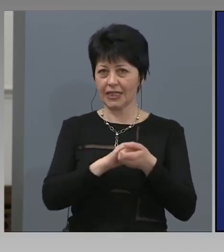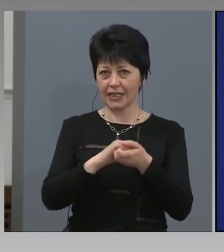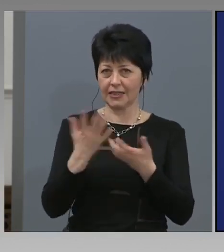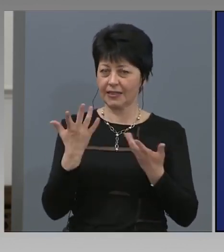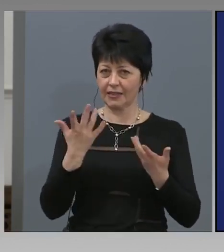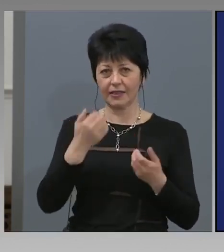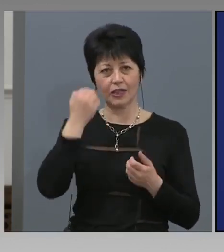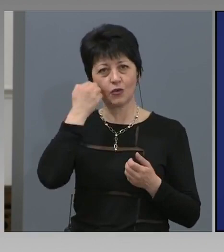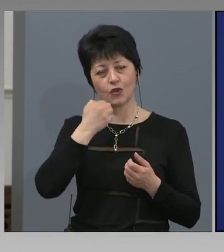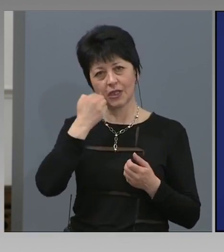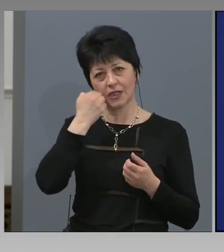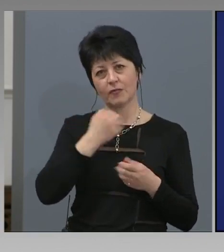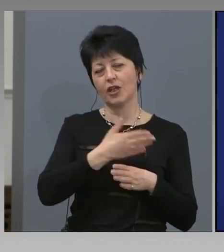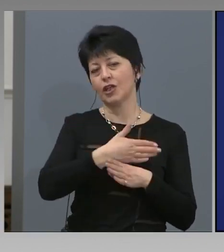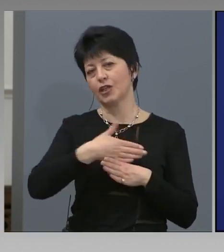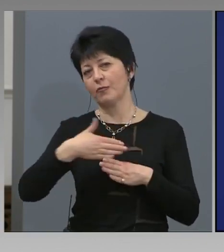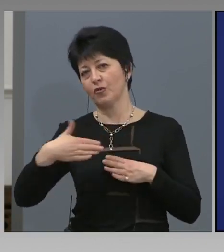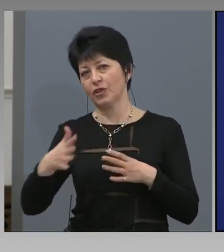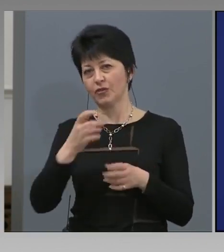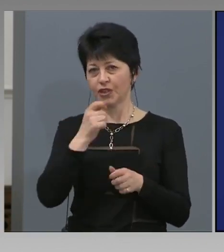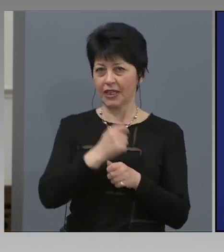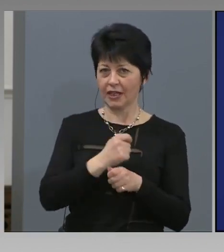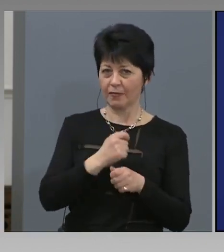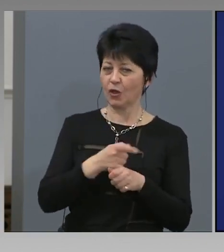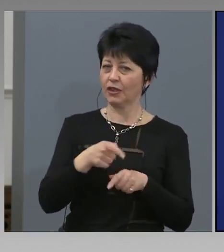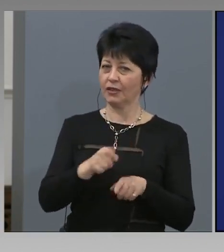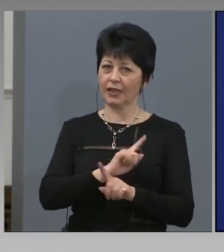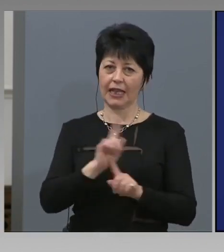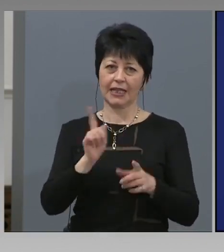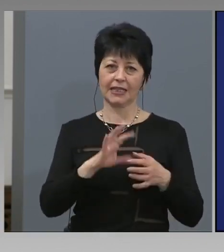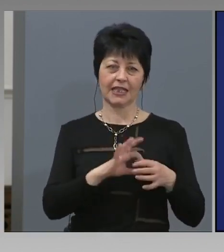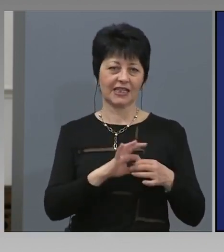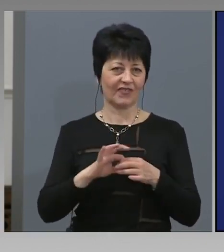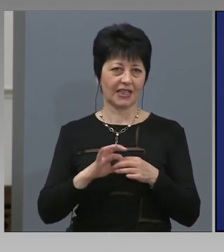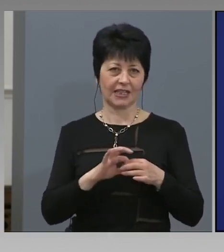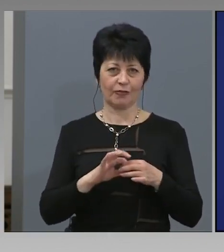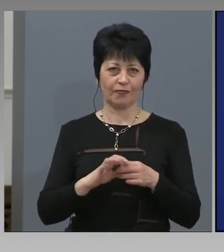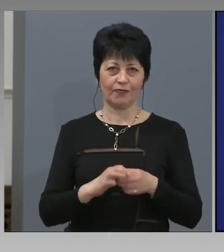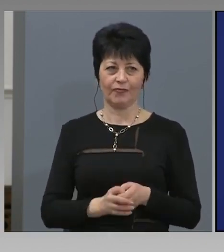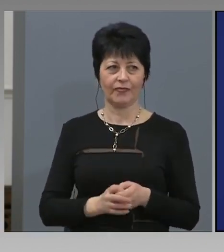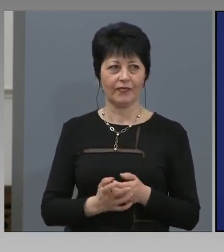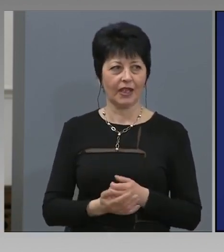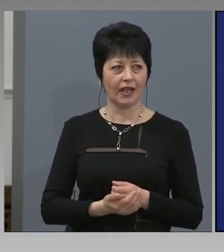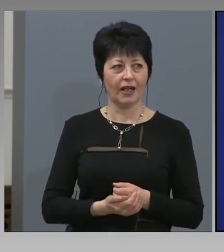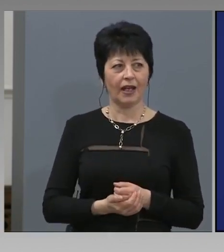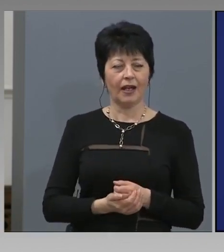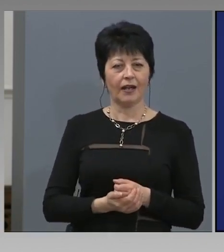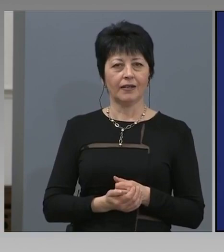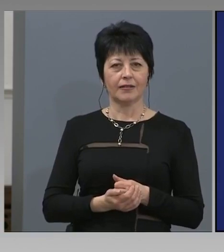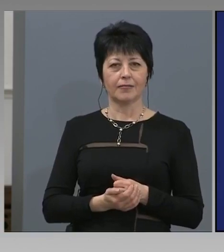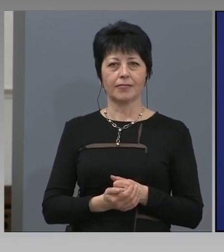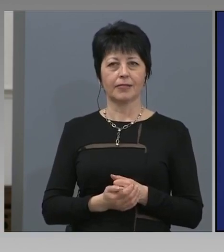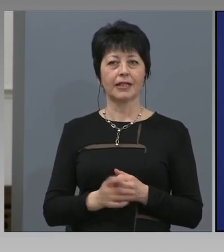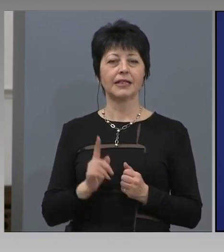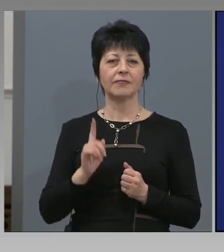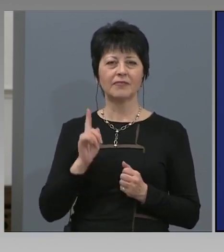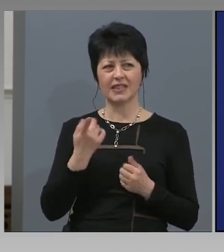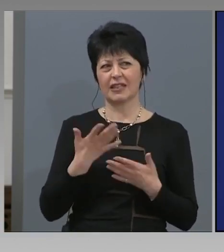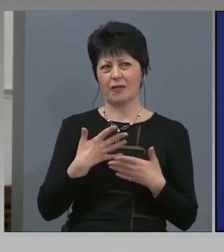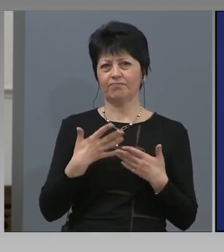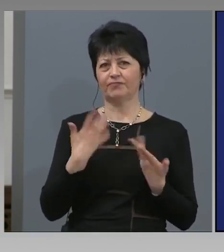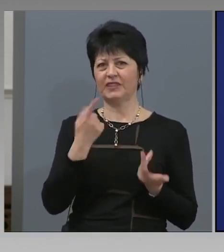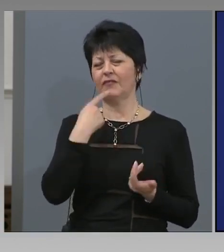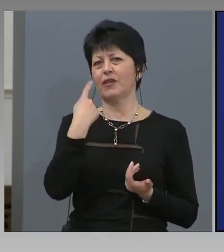апарат, ще продължи да работи, тъй като те не са свързани по този начин. Николай Минко, посвятел нас. Само искам да ви